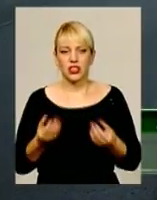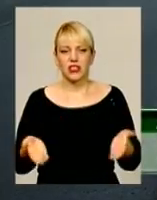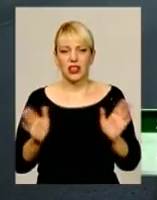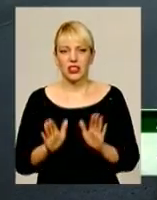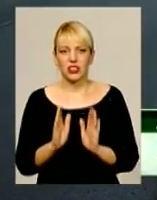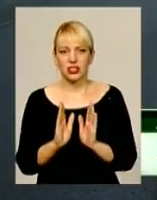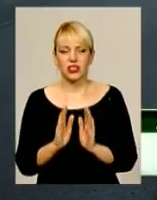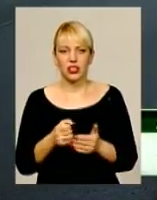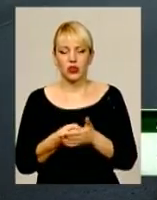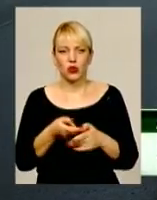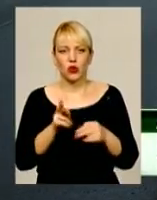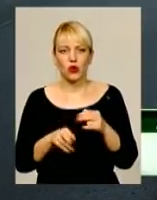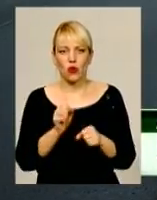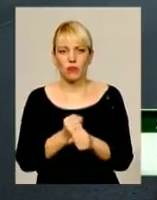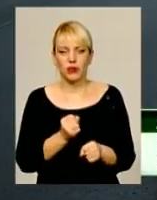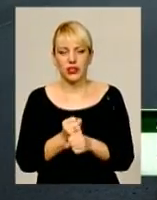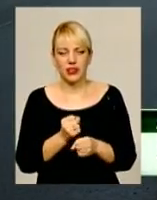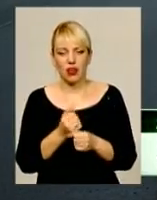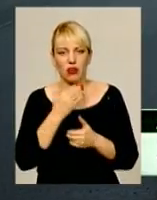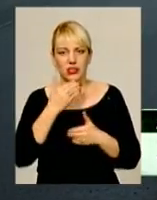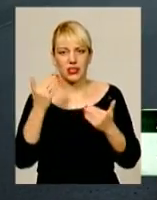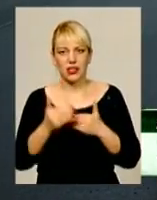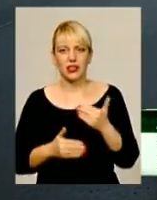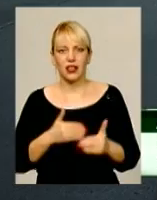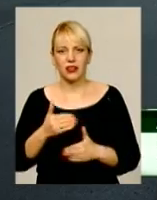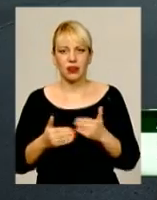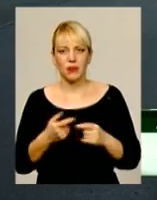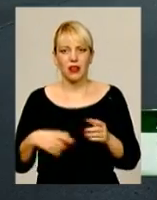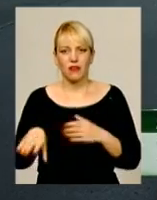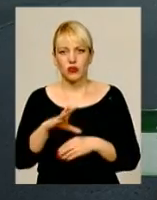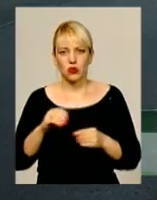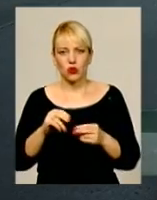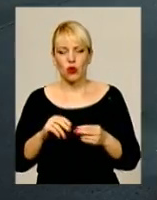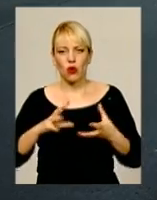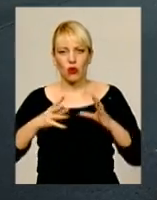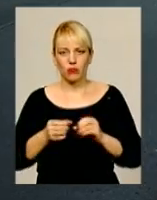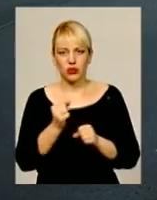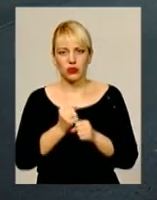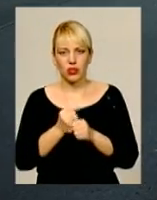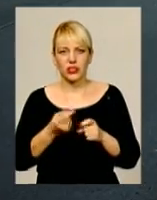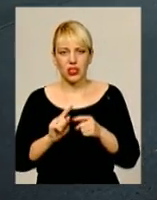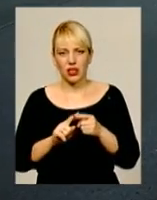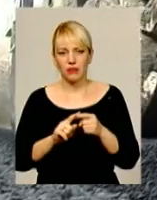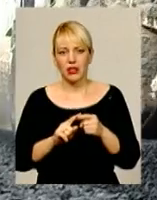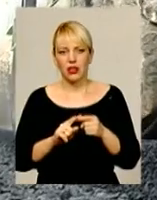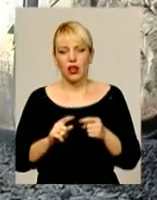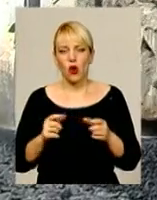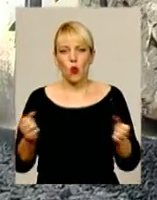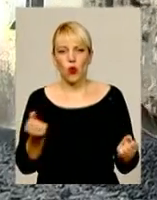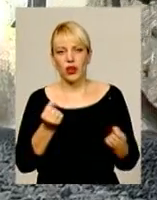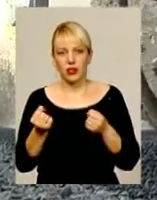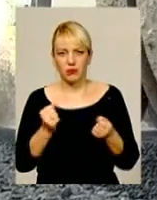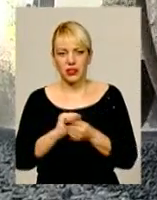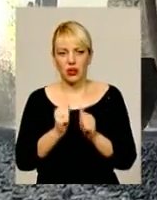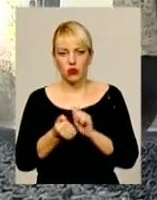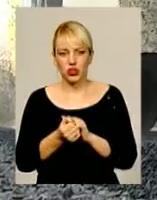доробити останній етап всього комплексу робіт – це укритлення узбіч щебеним. До настання